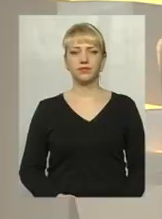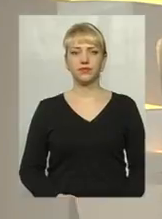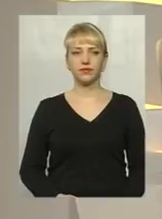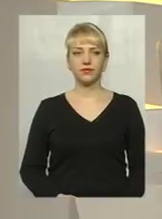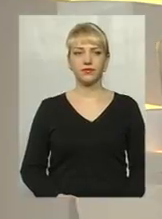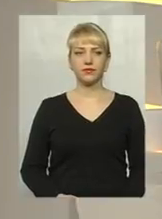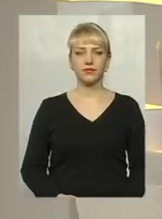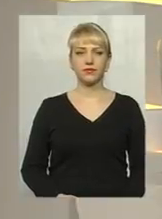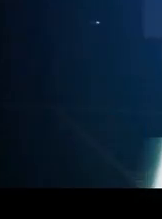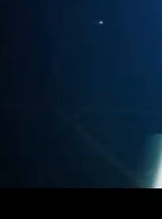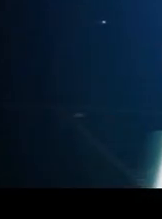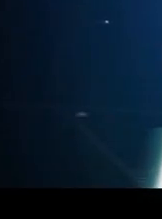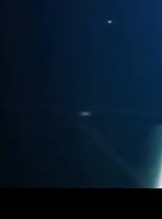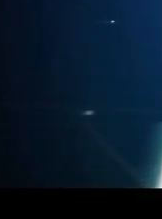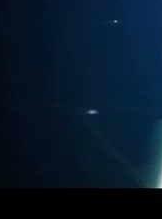продовжуємо.